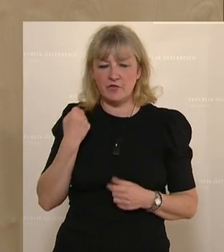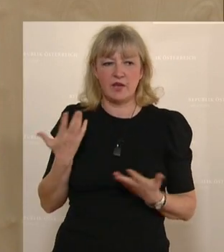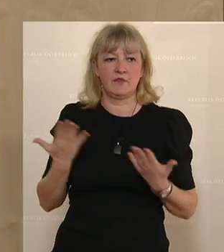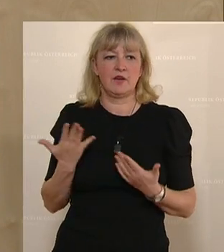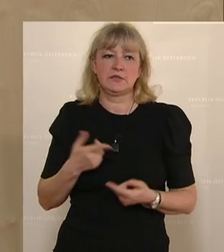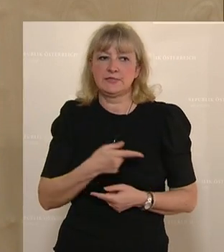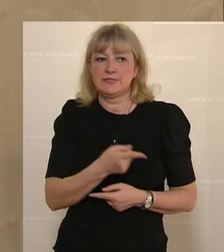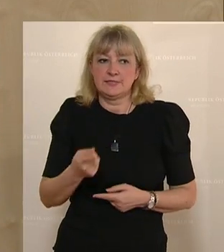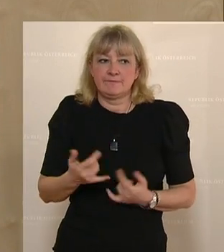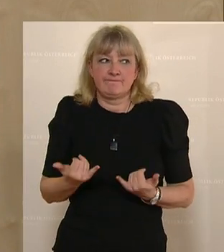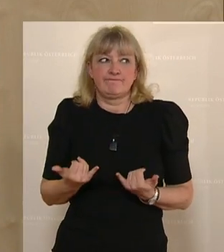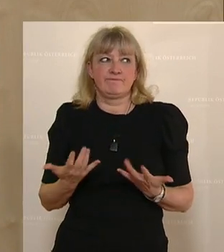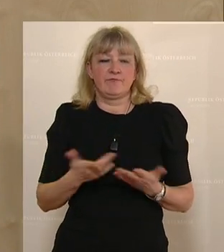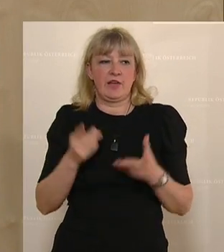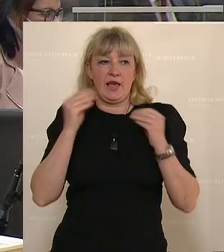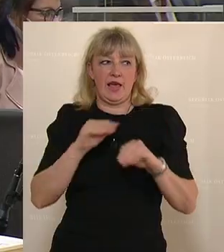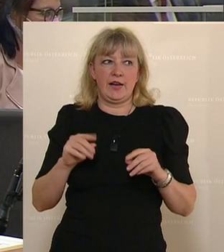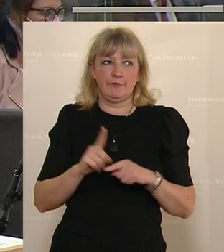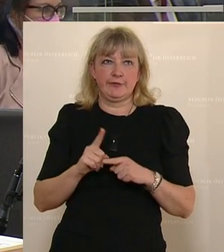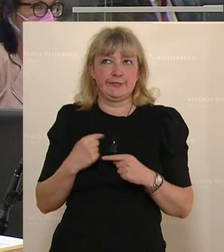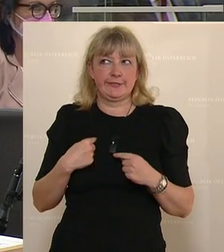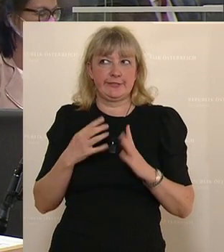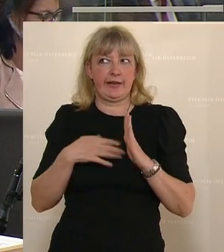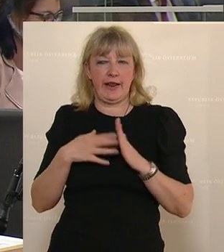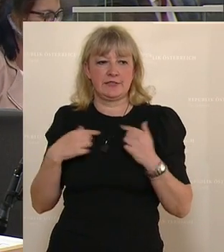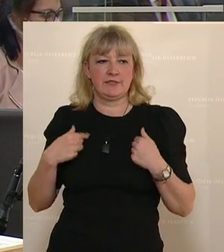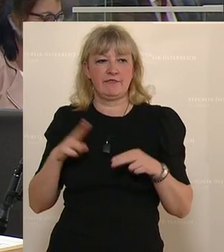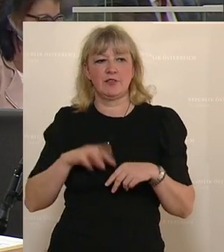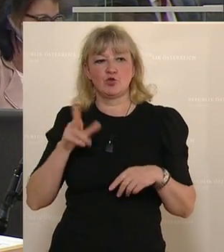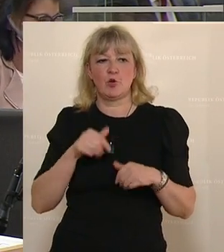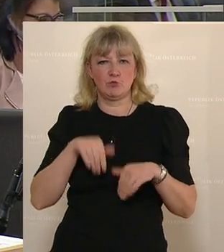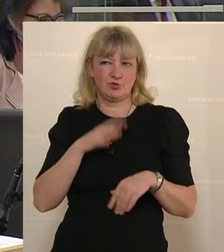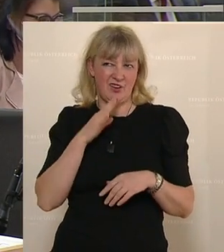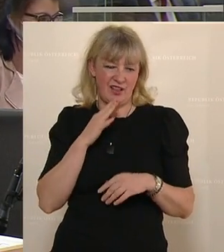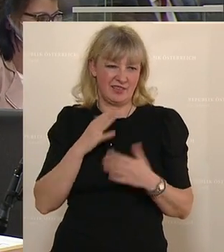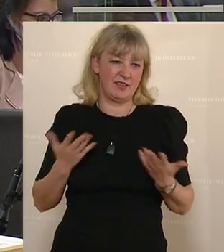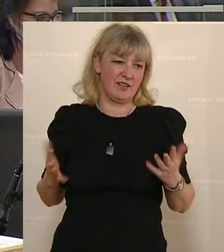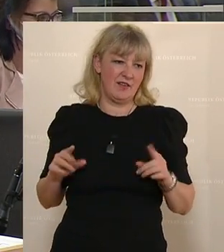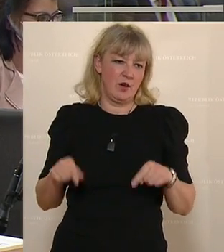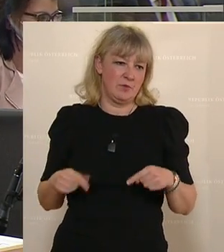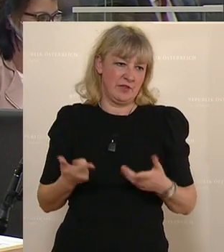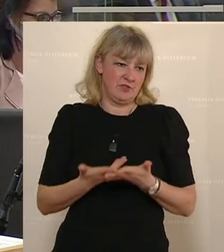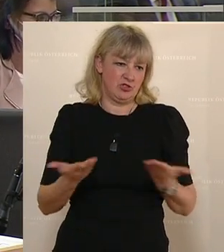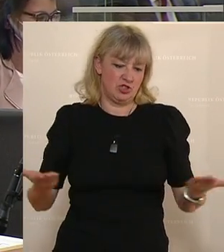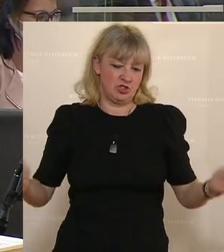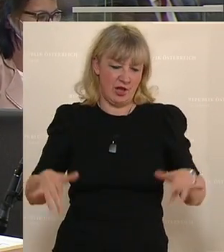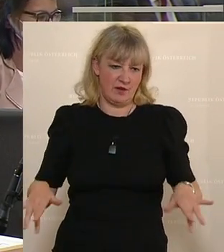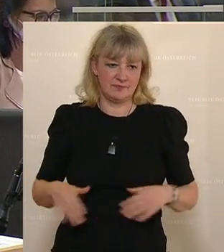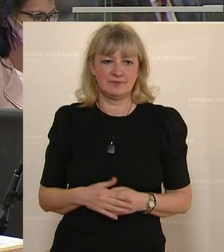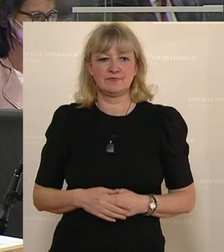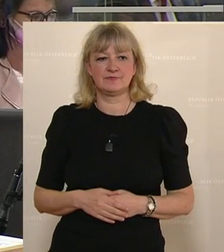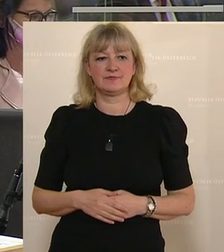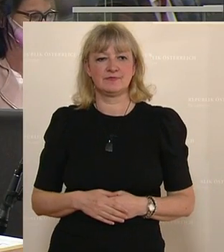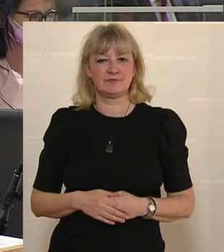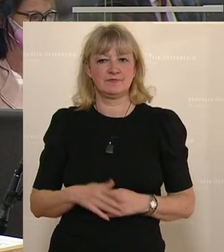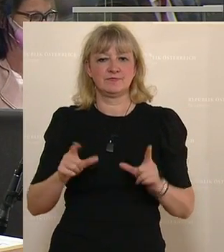weil sie würden sich selbst in ihrer Ehre ankratzen, wenn sie das schönreden müssten, was hier auf dem Tisch liegt. Und